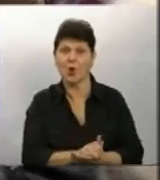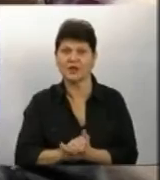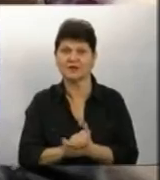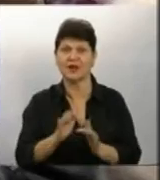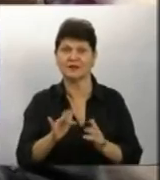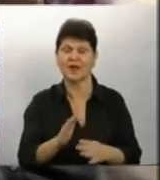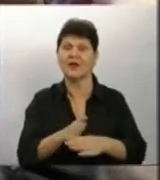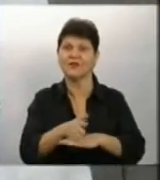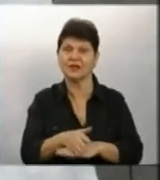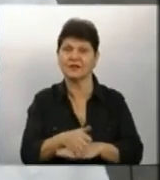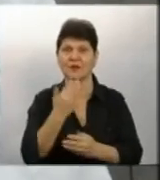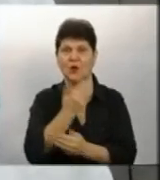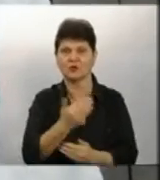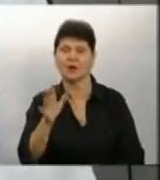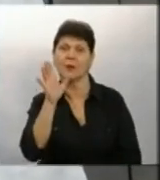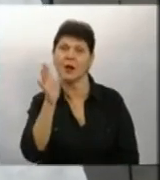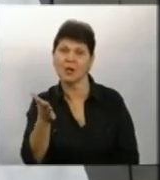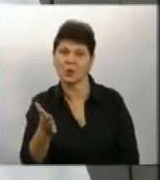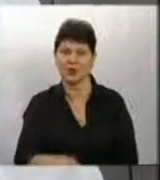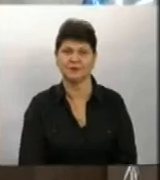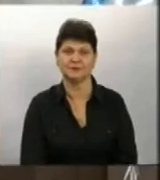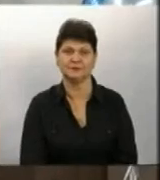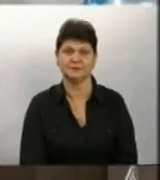захід, відвідує останніх 5 років